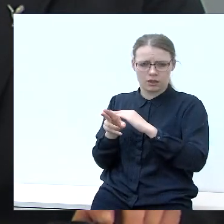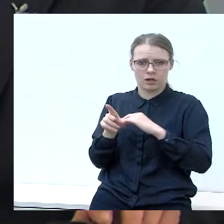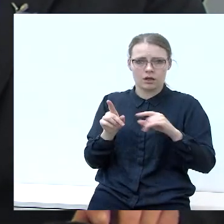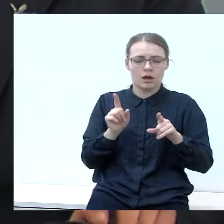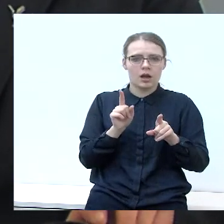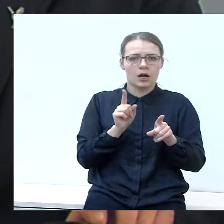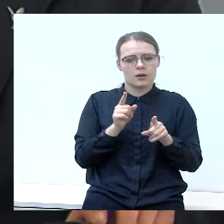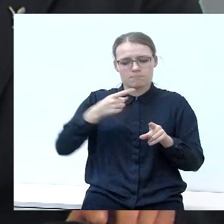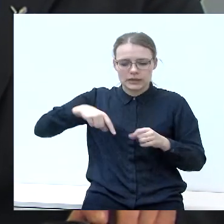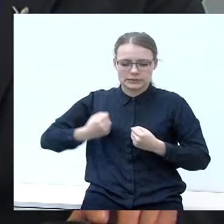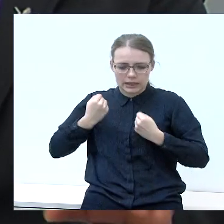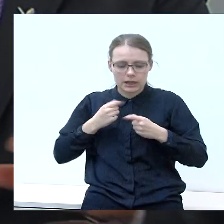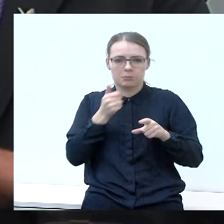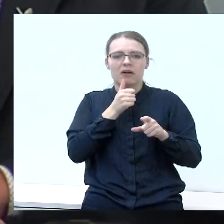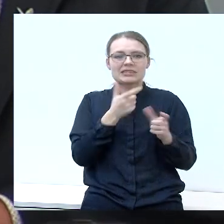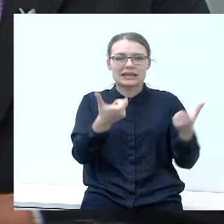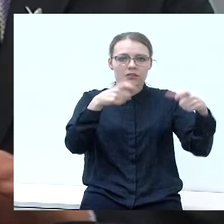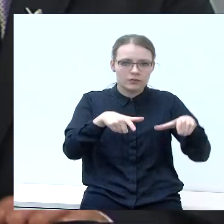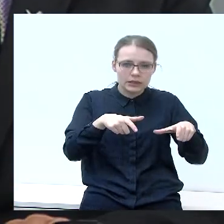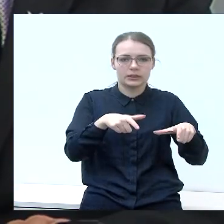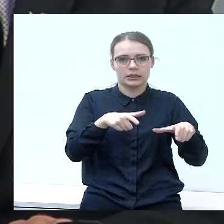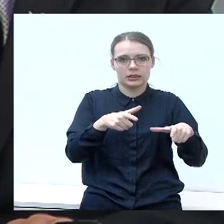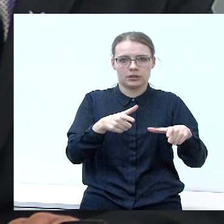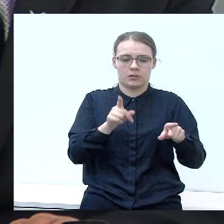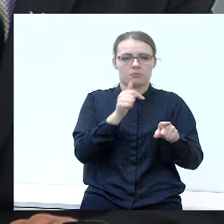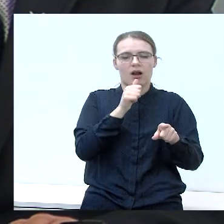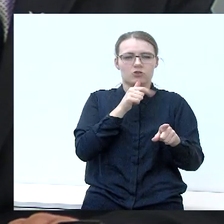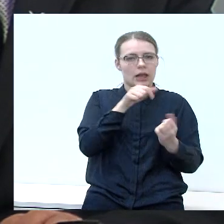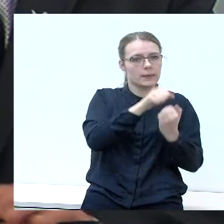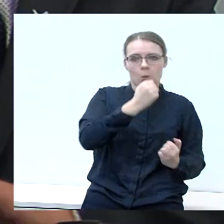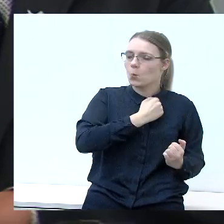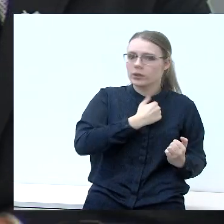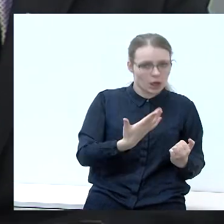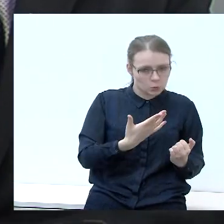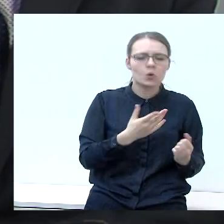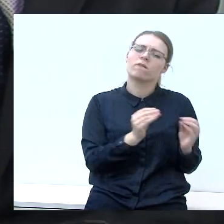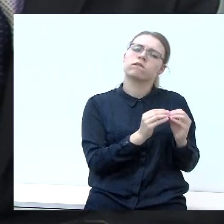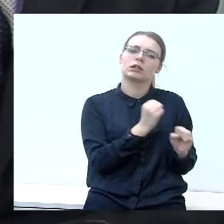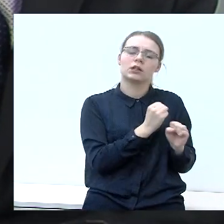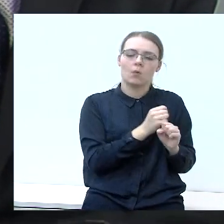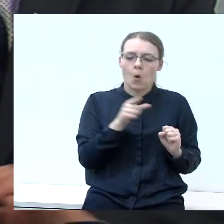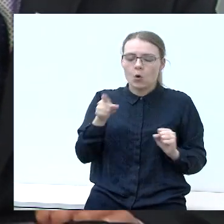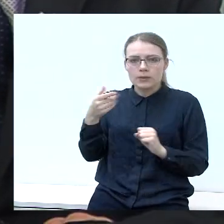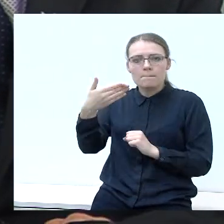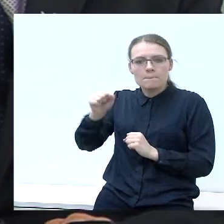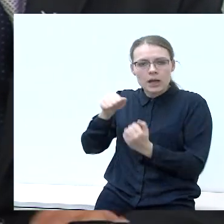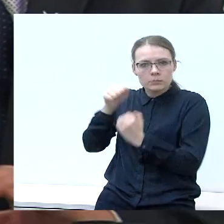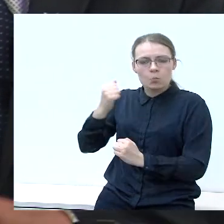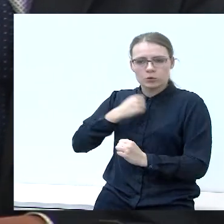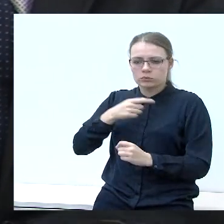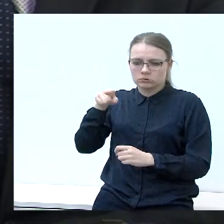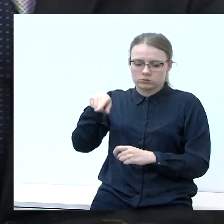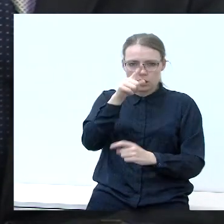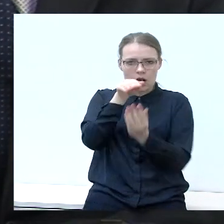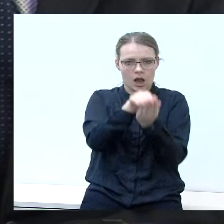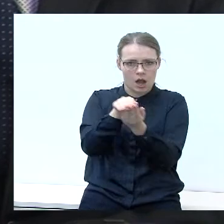kažkur tai darbinti, kad ir į tą savivaldybę, kur yra įdarbinti nekompetitingi žmonės. O žmogus su magistrų įsilavinimu yra pasiunčiamas tvarkyti